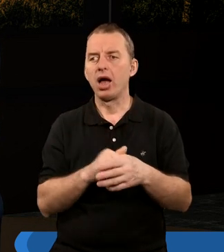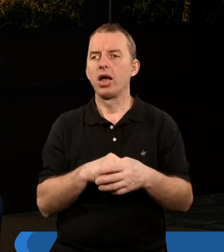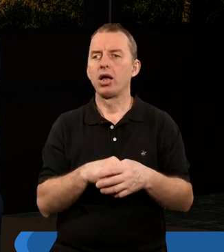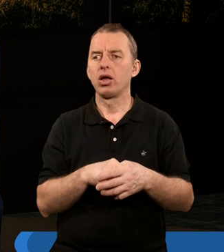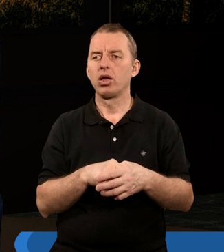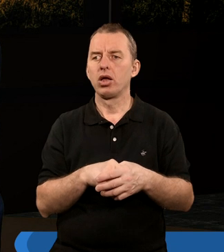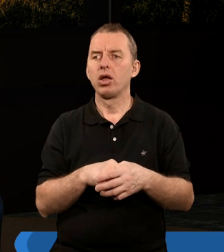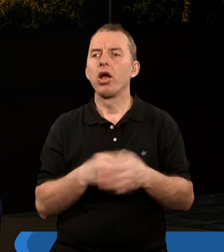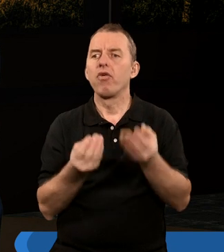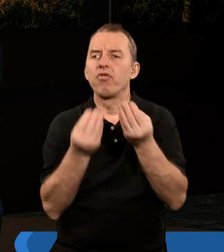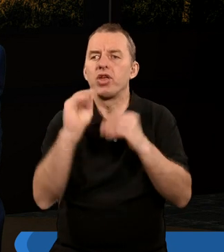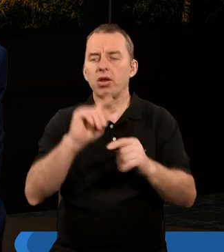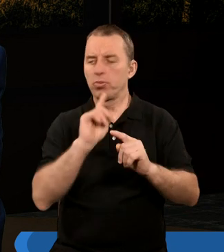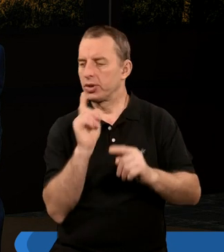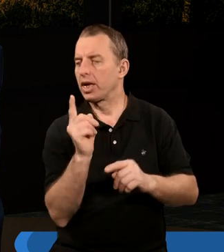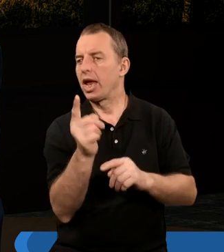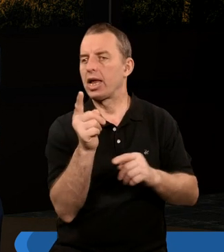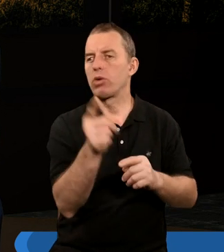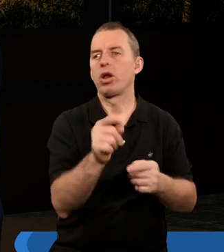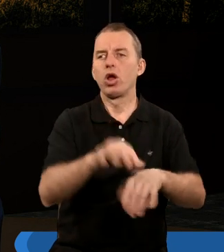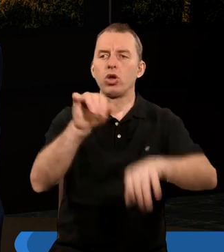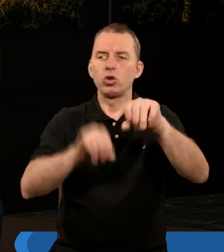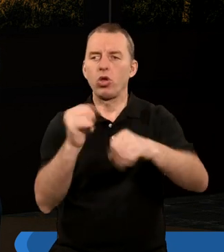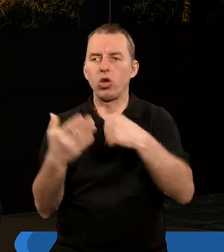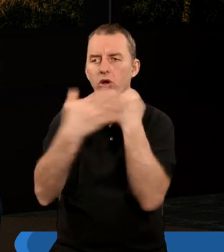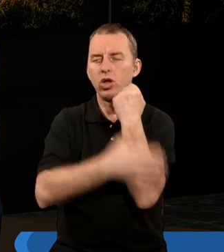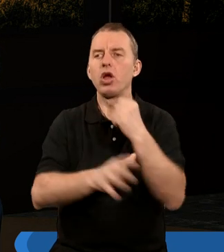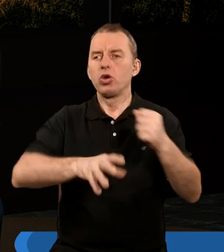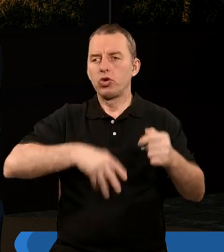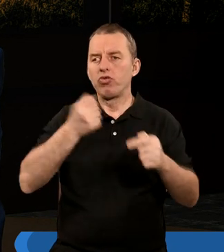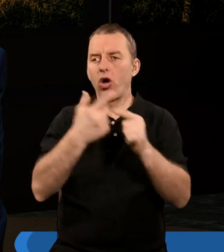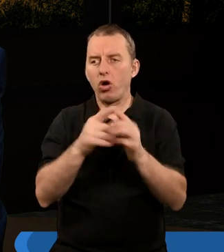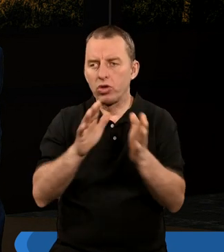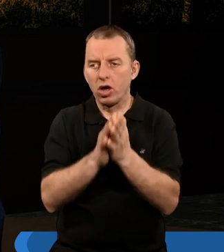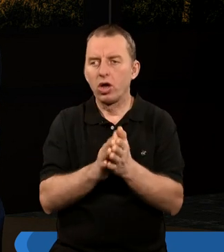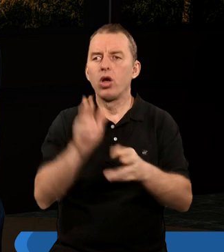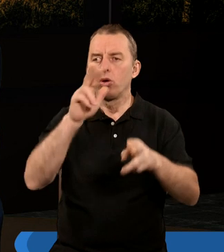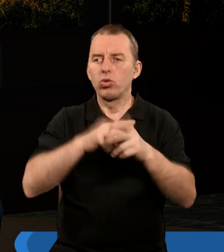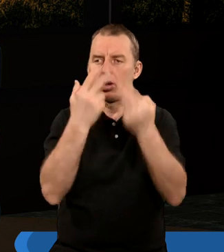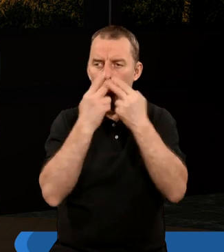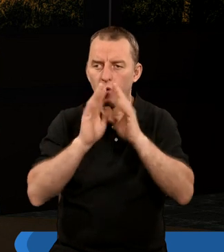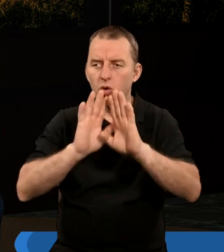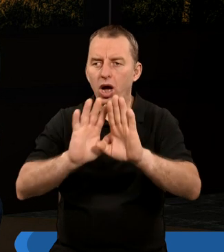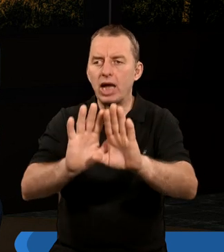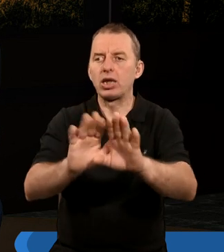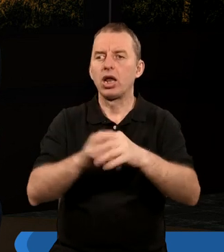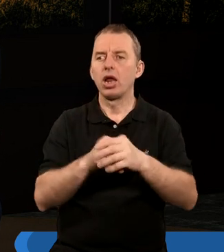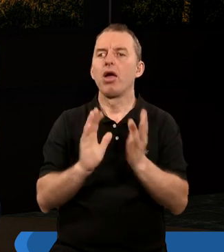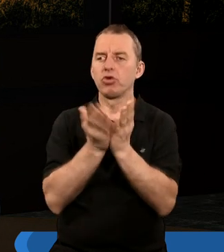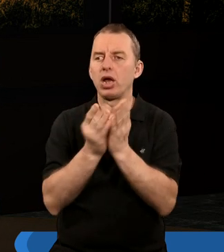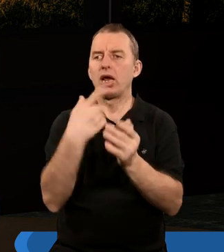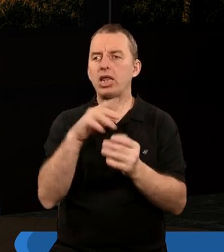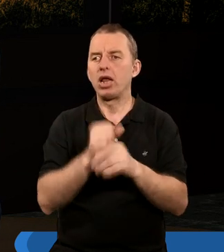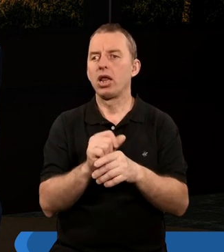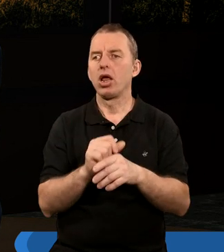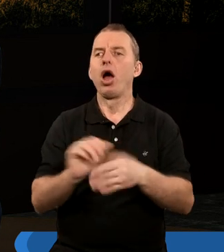i jej przesłania na temat Sądu Ostatecznego i świątyni przede wszystkim, która została ukazana w Księdze